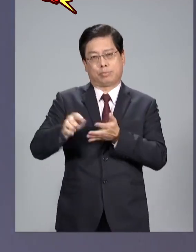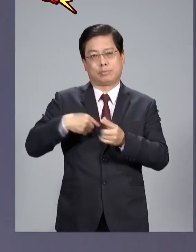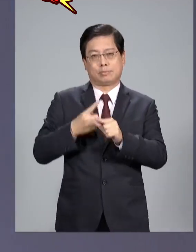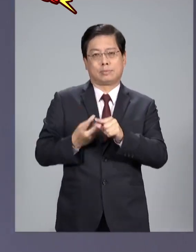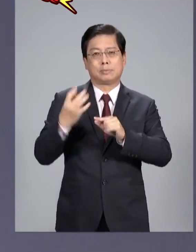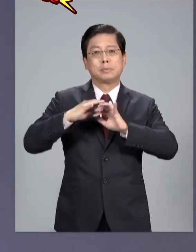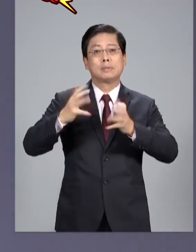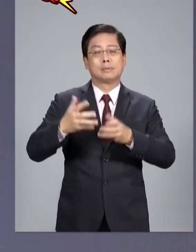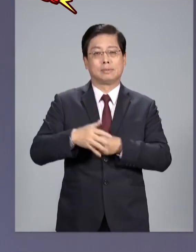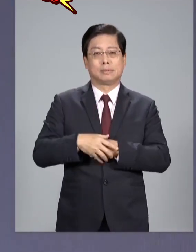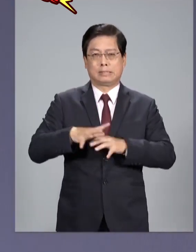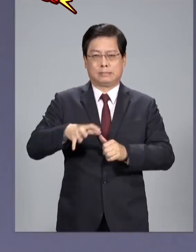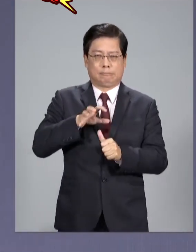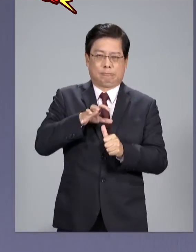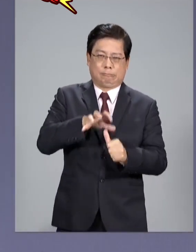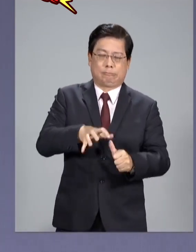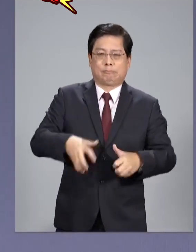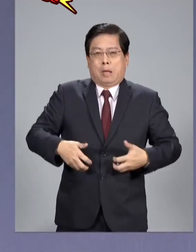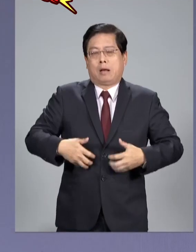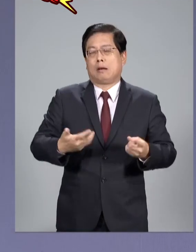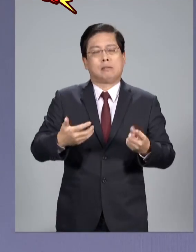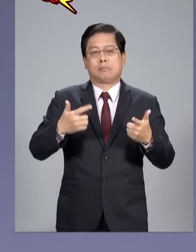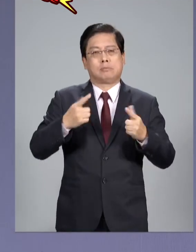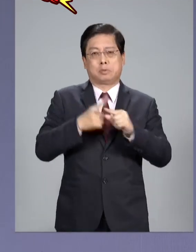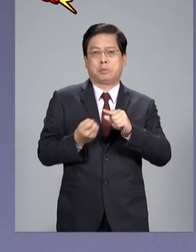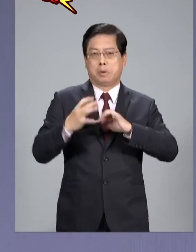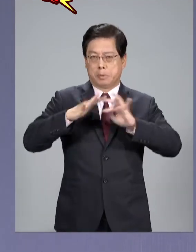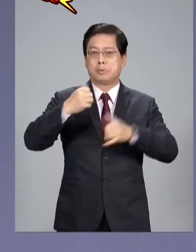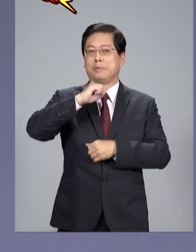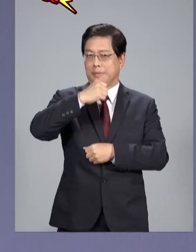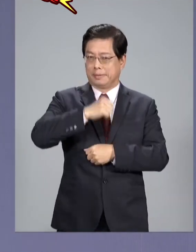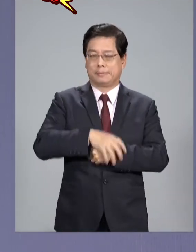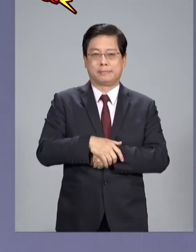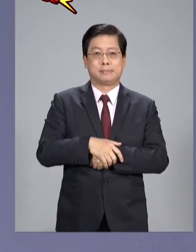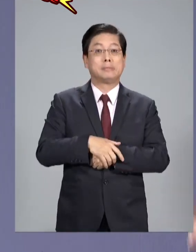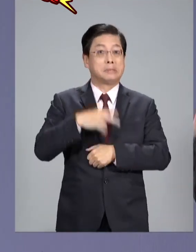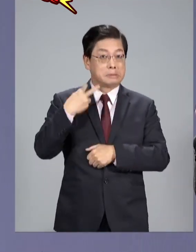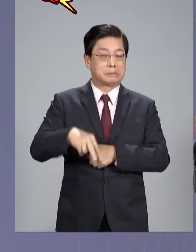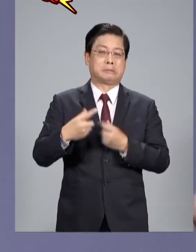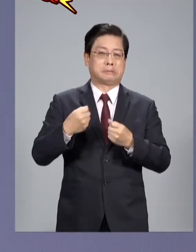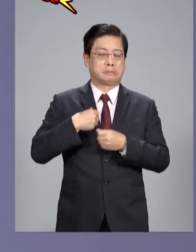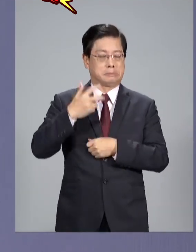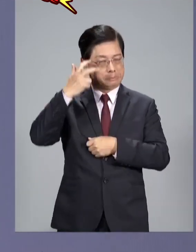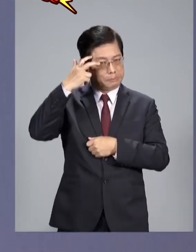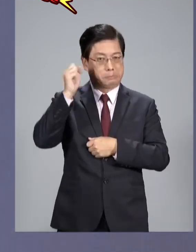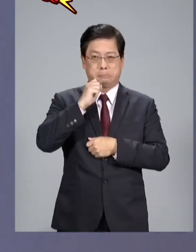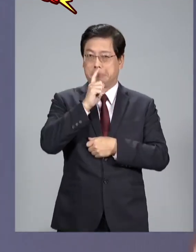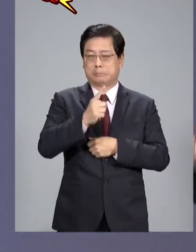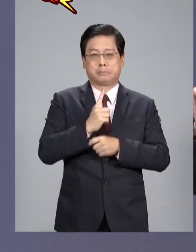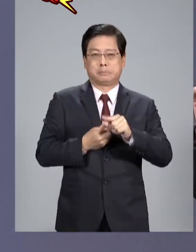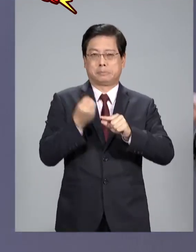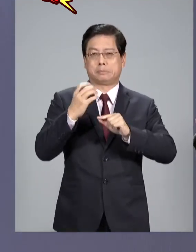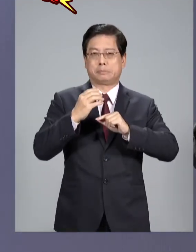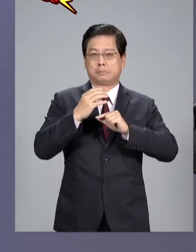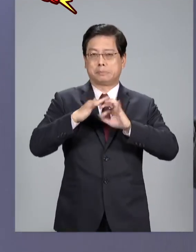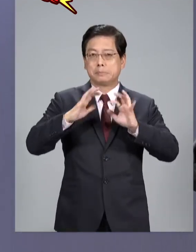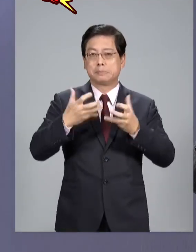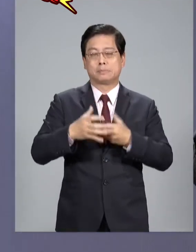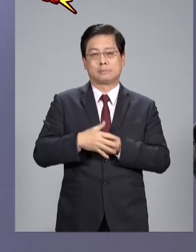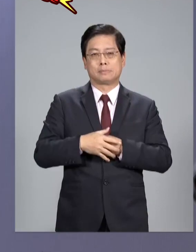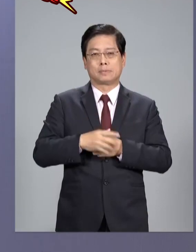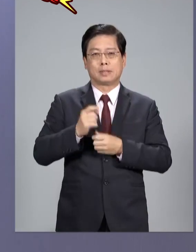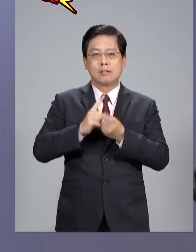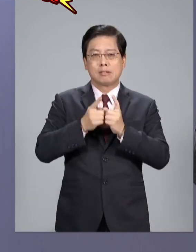只是現在逼急了然後就說哎呀中華民國台灣然後就還是不肯講中華民國你就想要